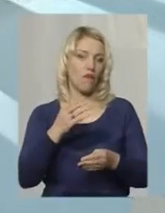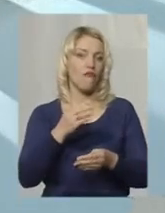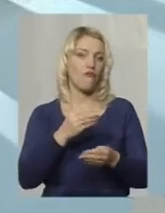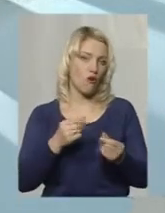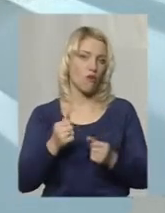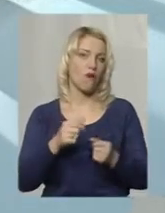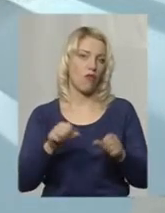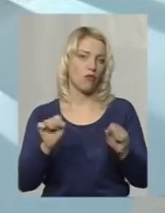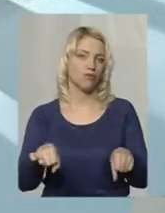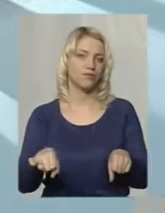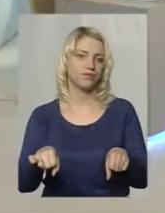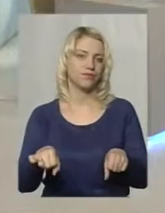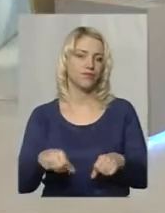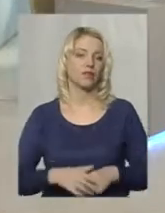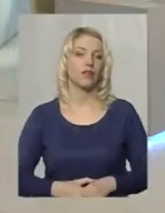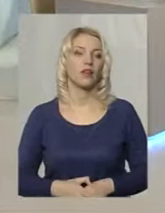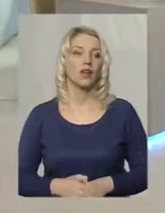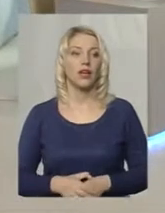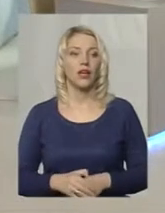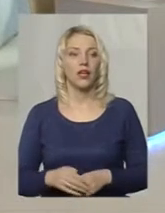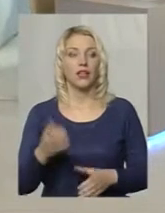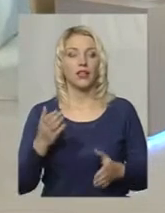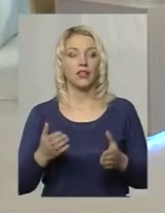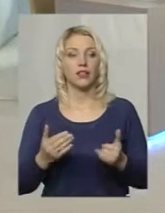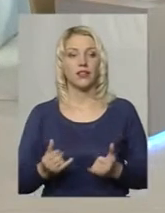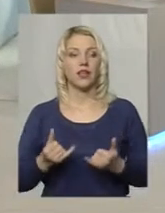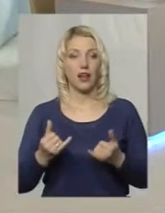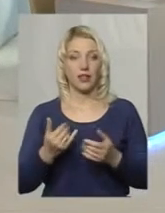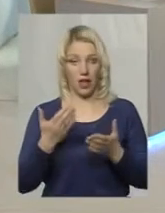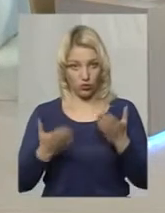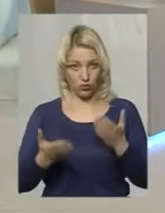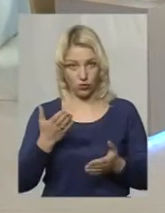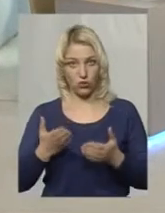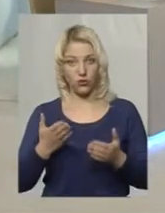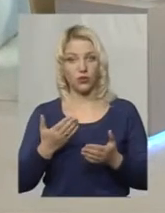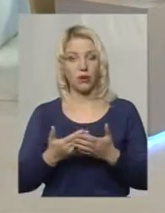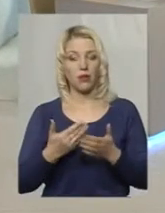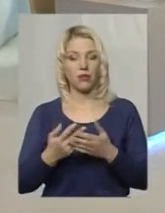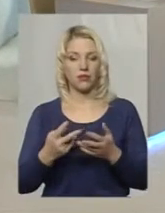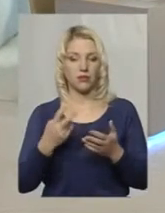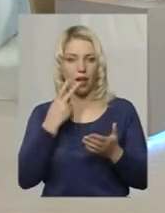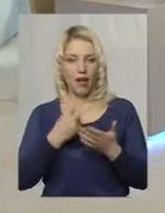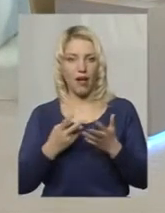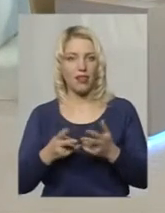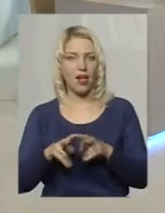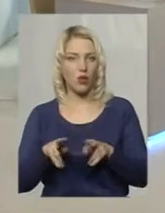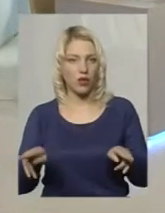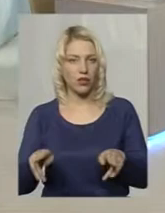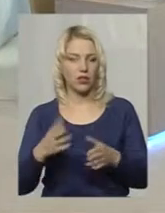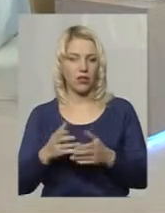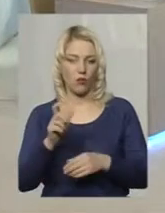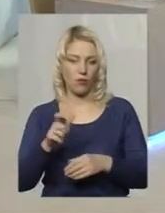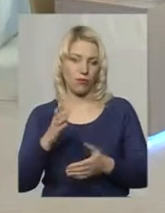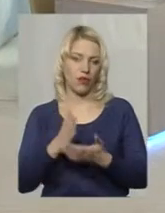правомірні. Тобто для того, що… принципі, якщо порівняють провести аналогію, то громадяни